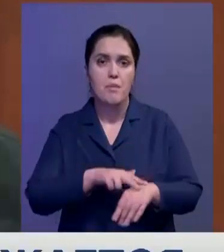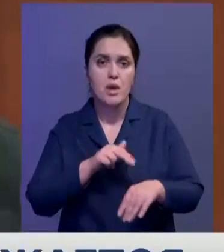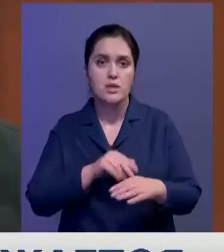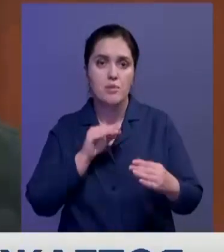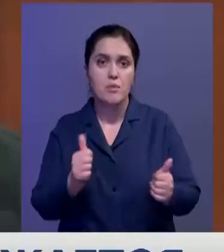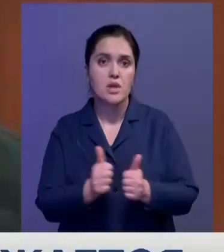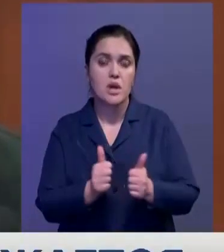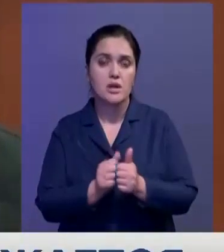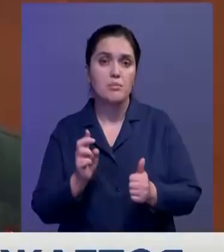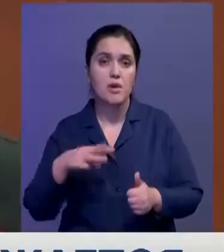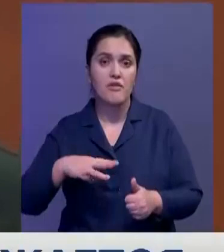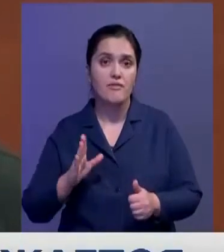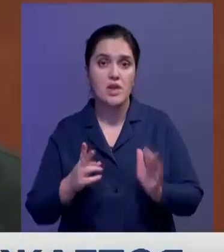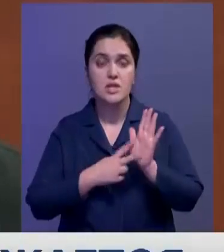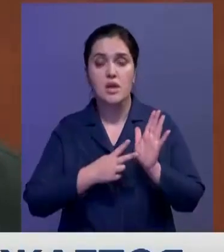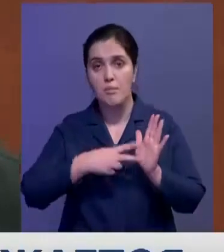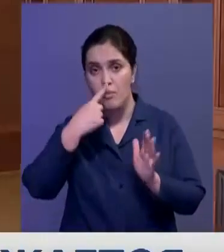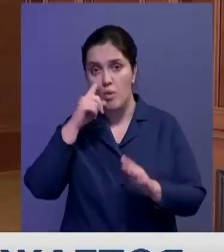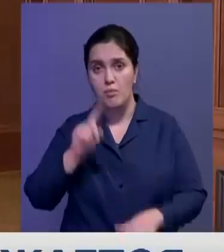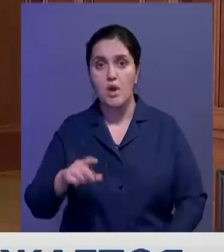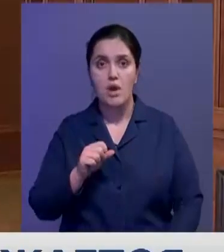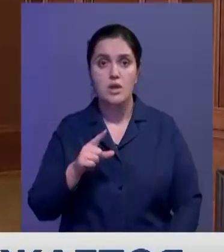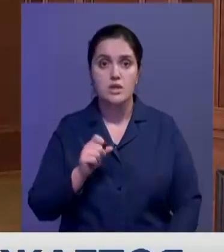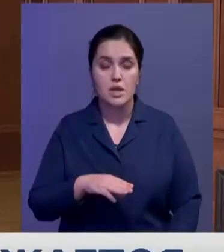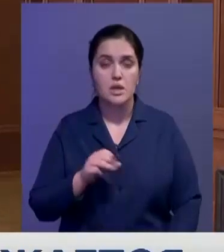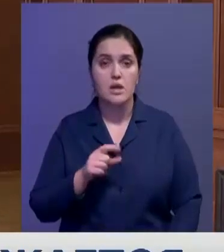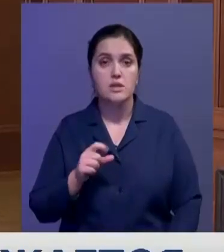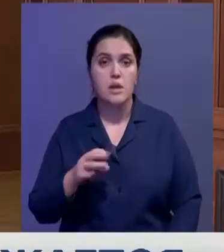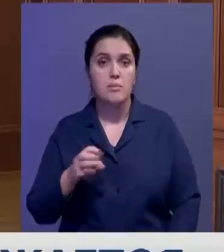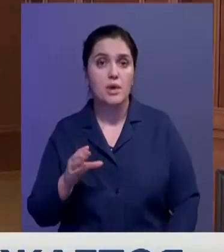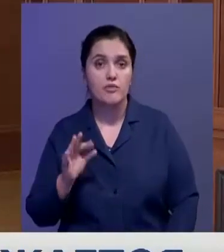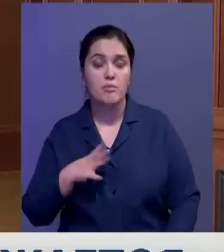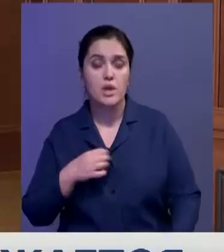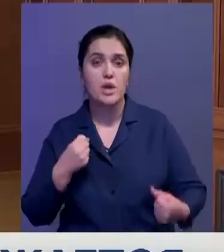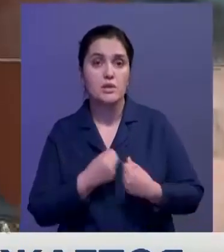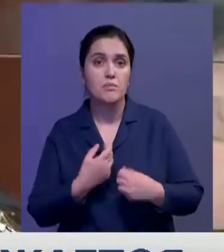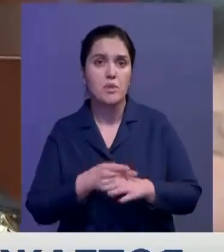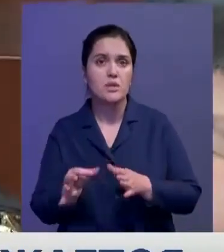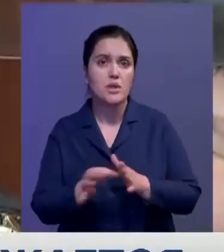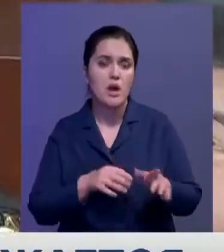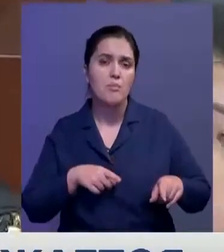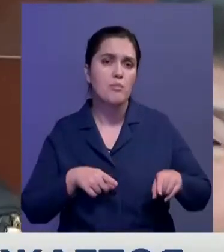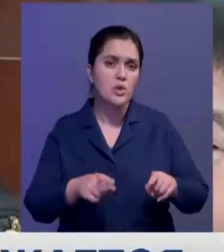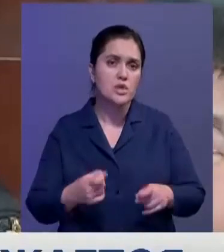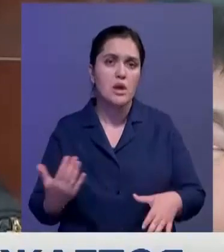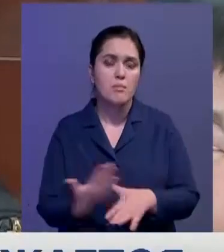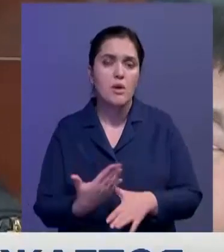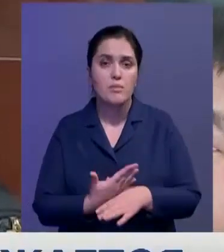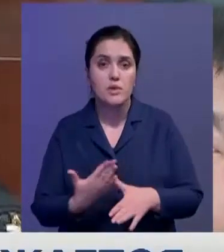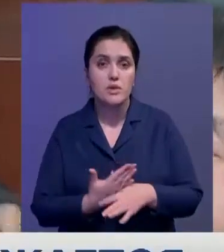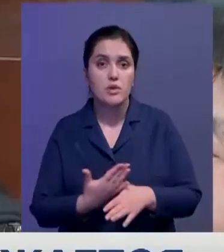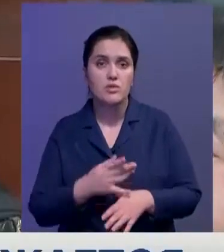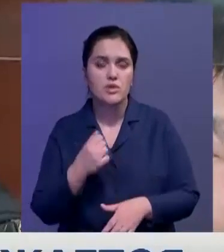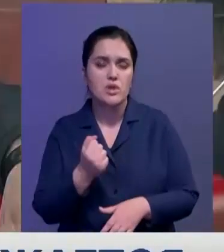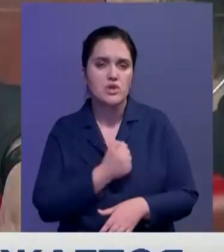Рядом БМВ, седьмой модели, на котором Азат Азаматов совершил ДТП. Тут же они сразу бросились, оказывают помощь. К